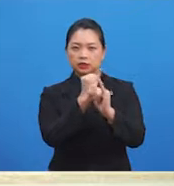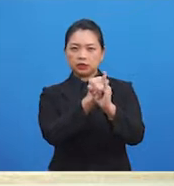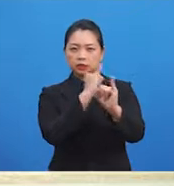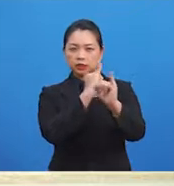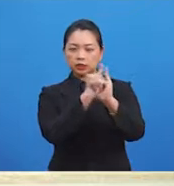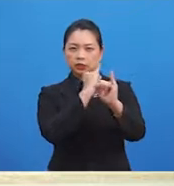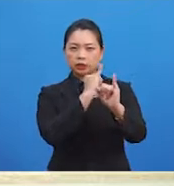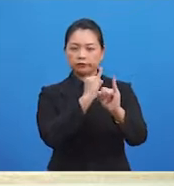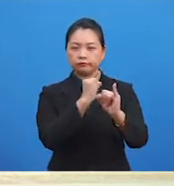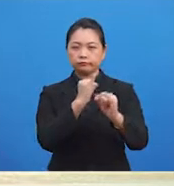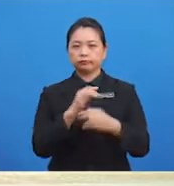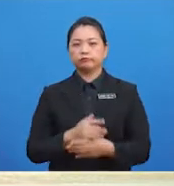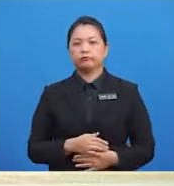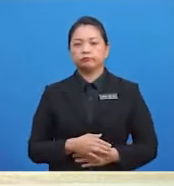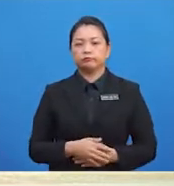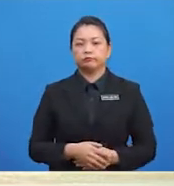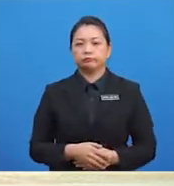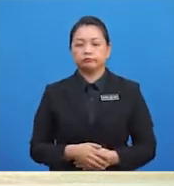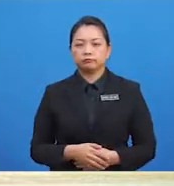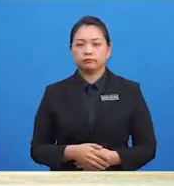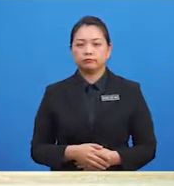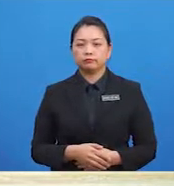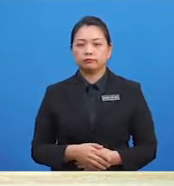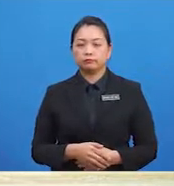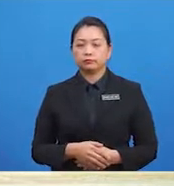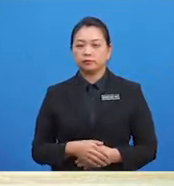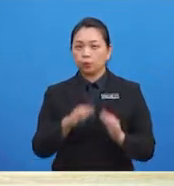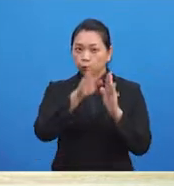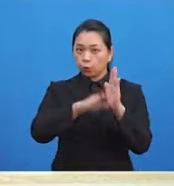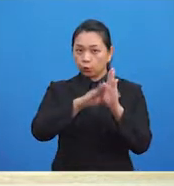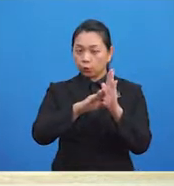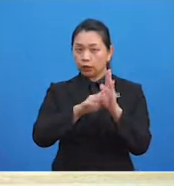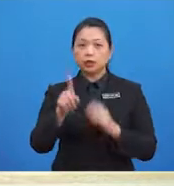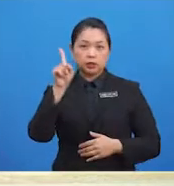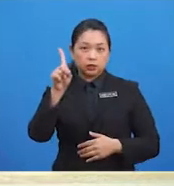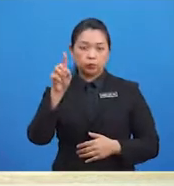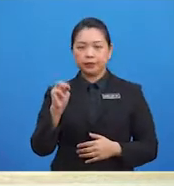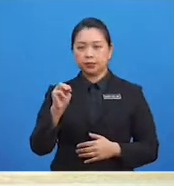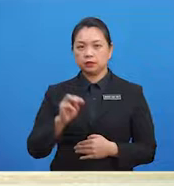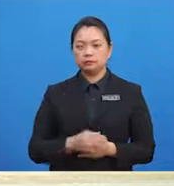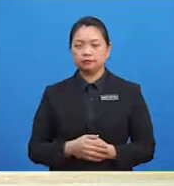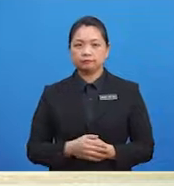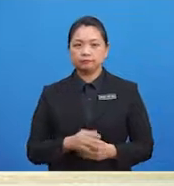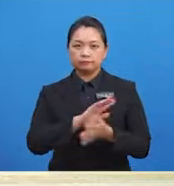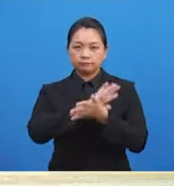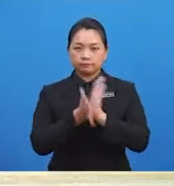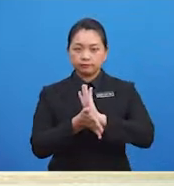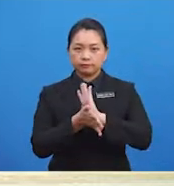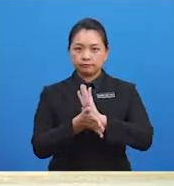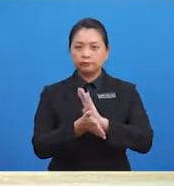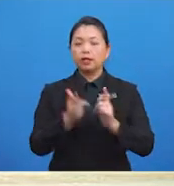antara satu sama lain Sekurang-kurangnya jarak satu meter Jadi,